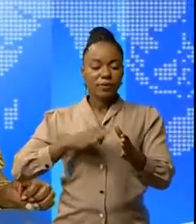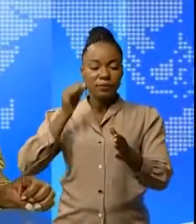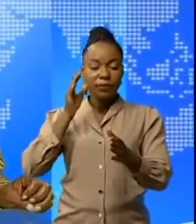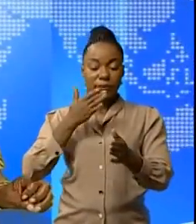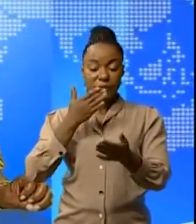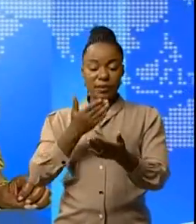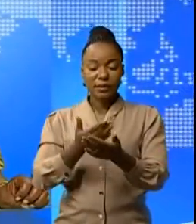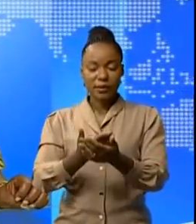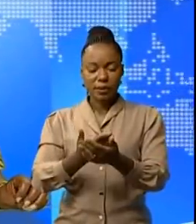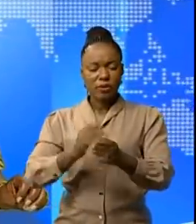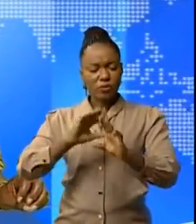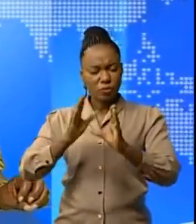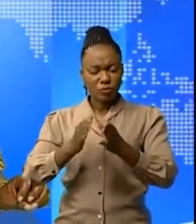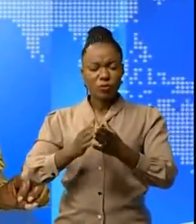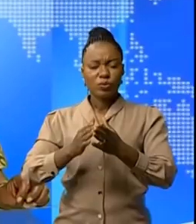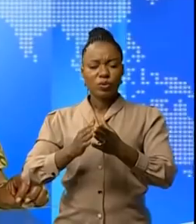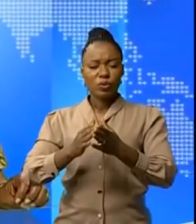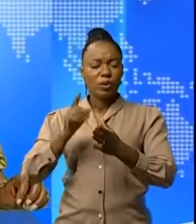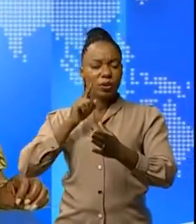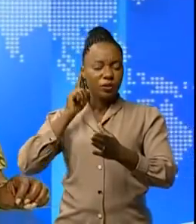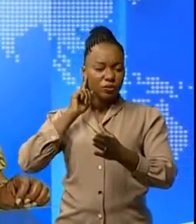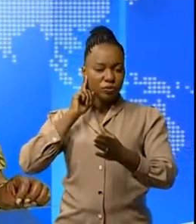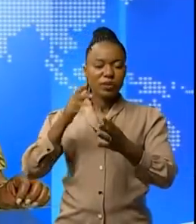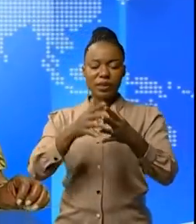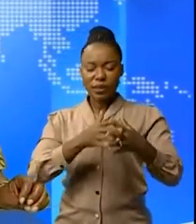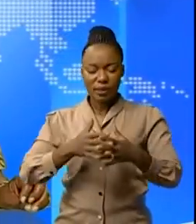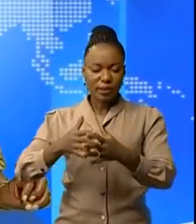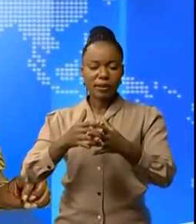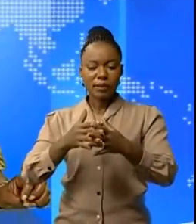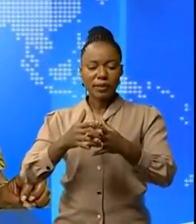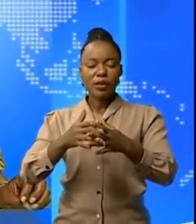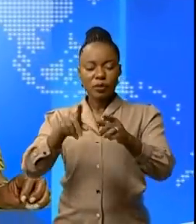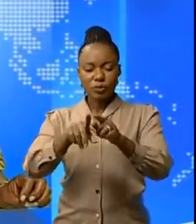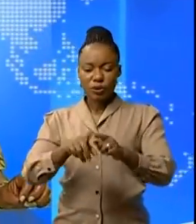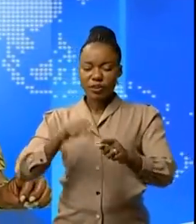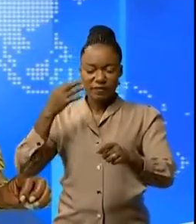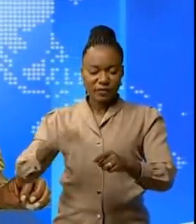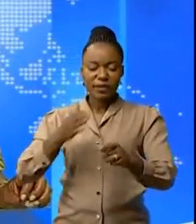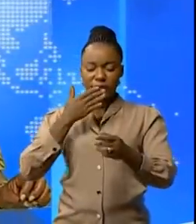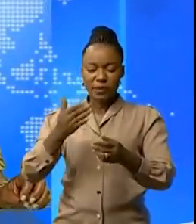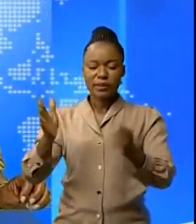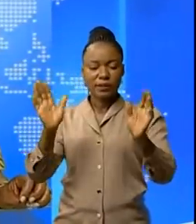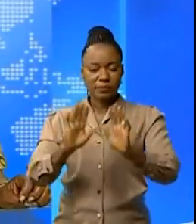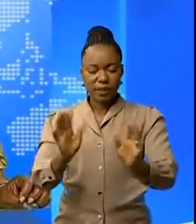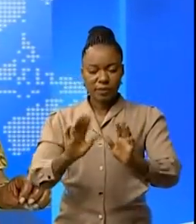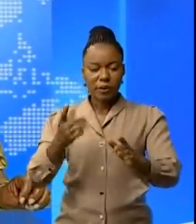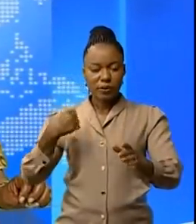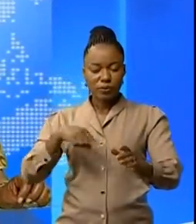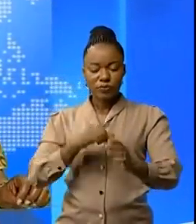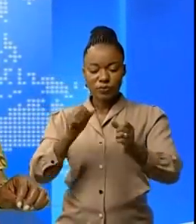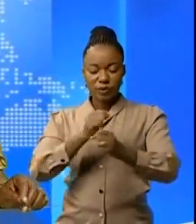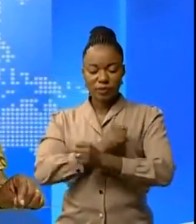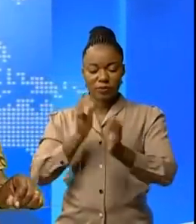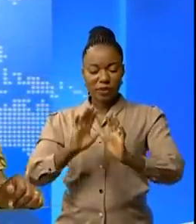avoir suivis à travers le monde Retrouvez à 20h Sandra Nyangui pour la suite de l'actualité D'ici là portez-vous bien Au revoir